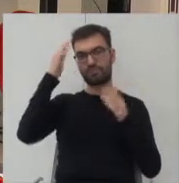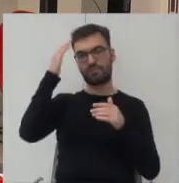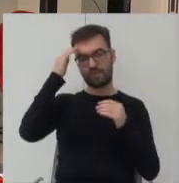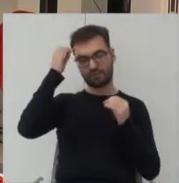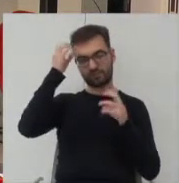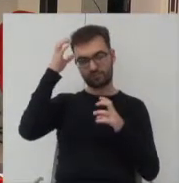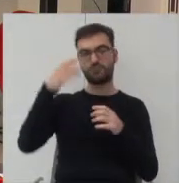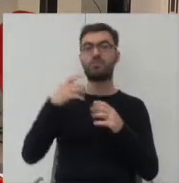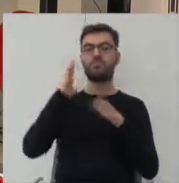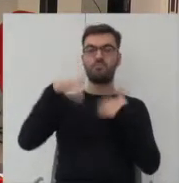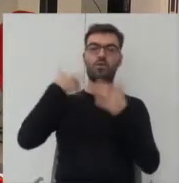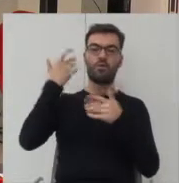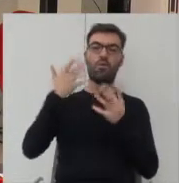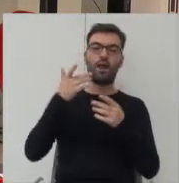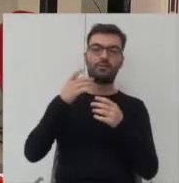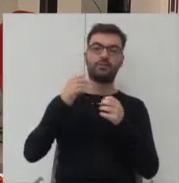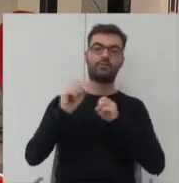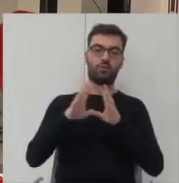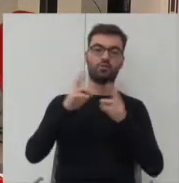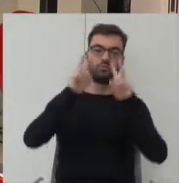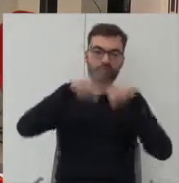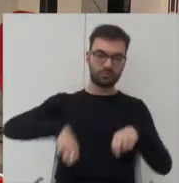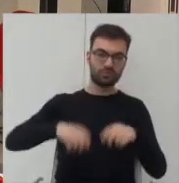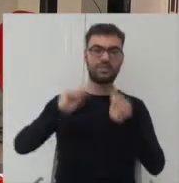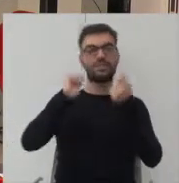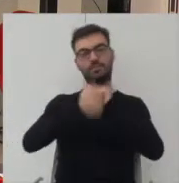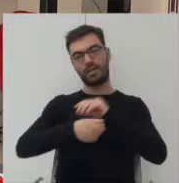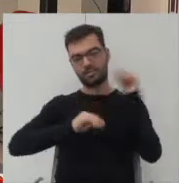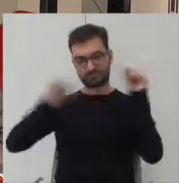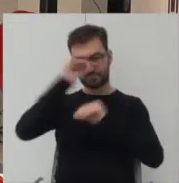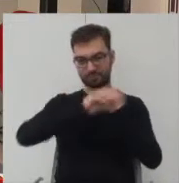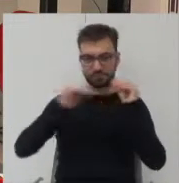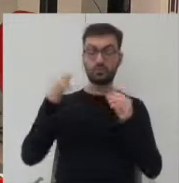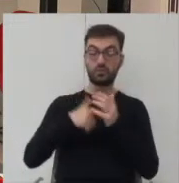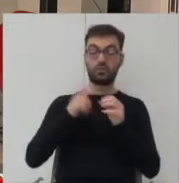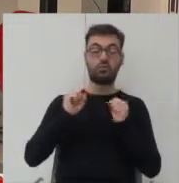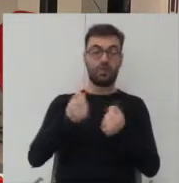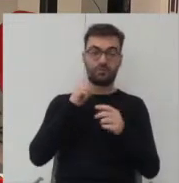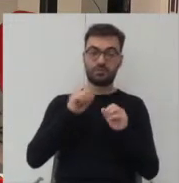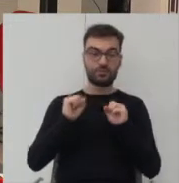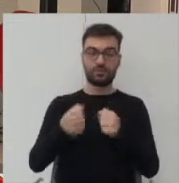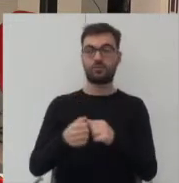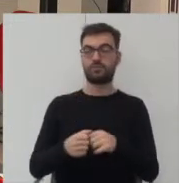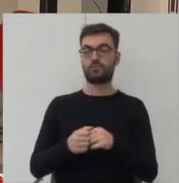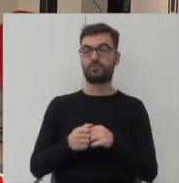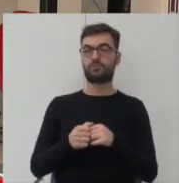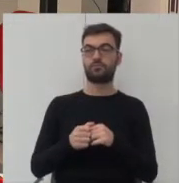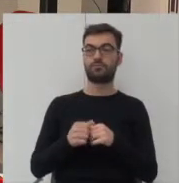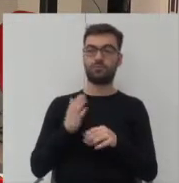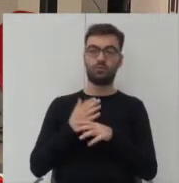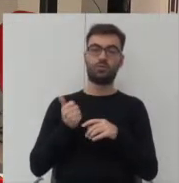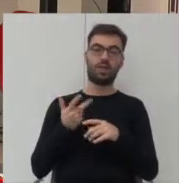bardzo łatwy sposób te mieszkania rozbudowywać czy przebudowywać i to się dzieje te projekty mają już po